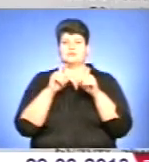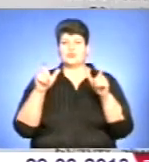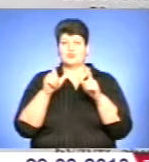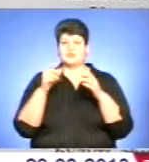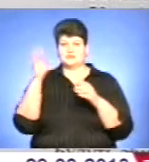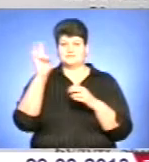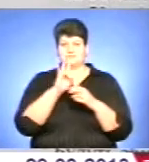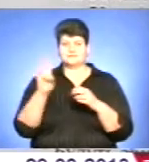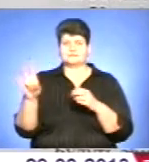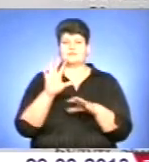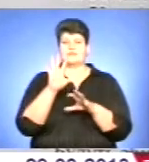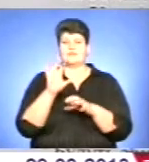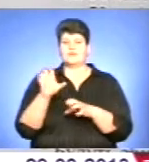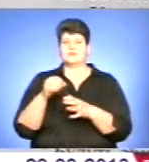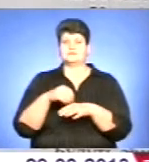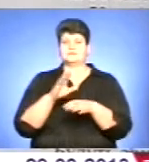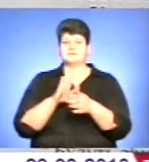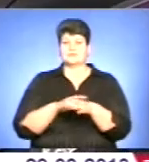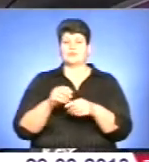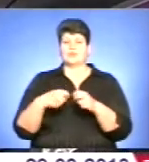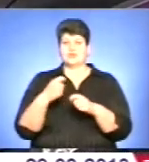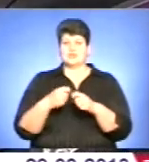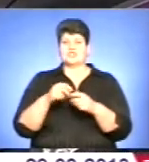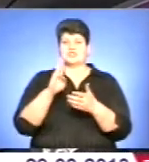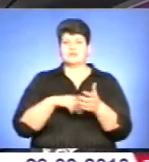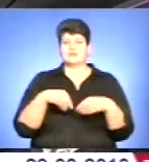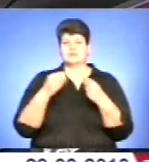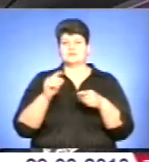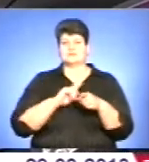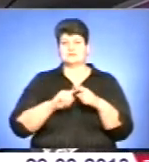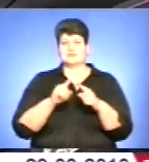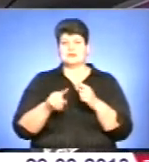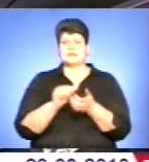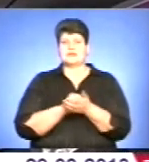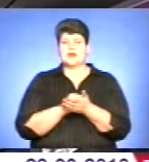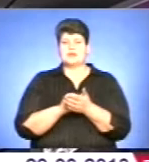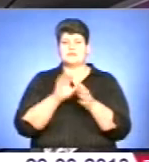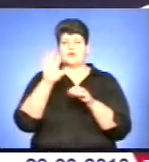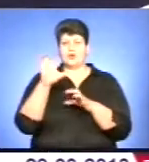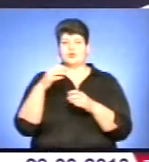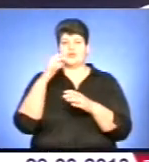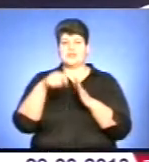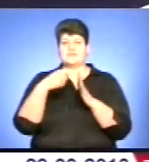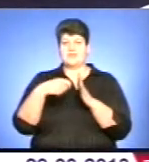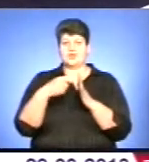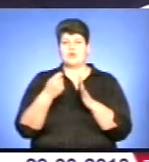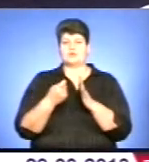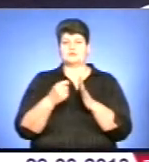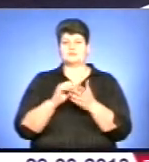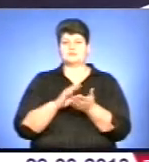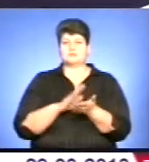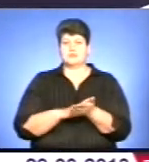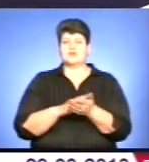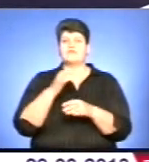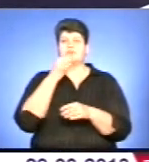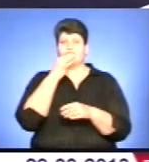фото-відеофіксація порушень. Штрафи призначатимуть в автоматичному режимі за матеріалами фото- і відеофіксації. Відповідає власник